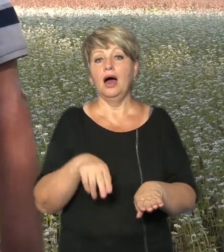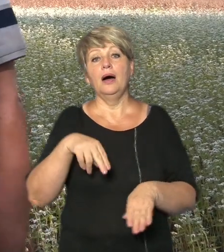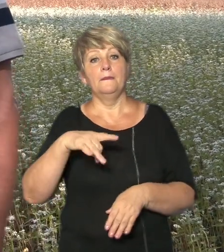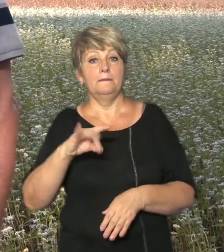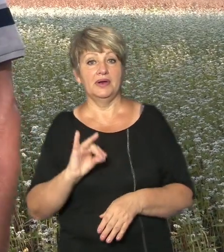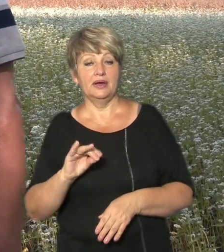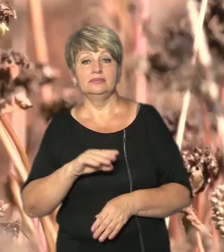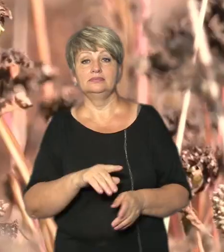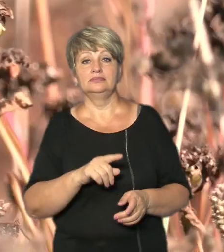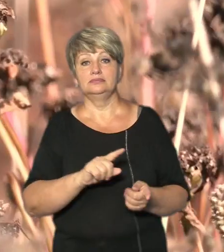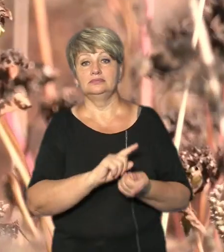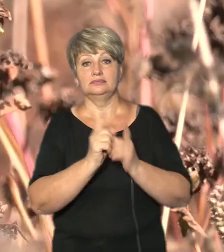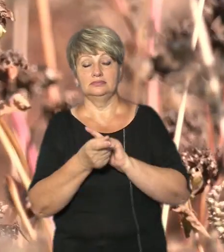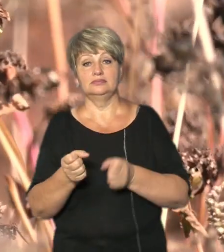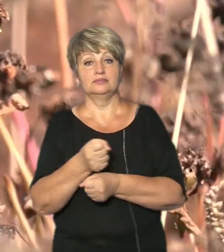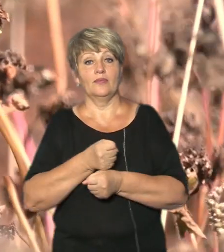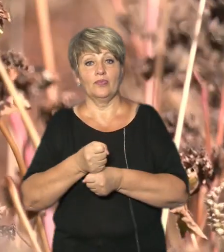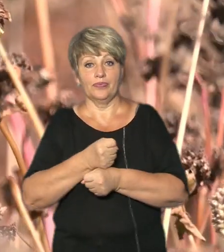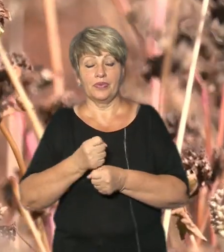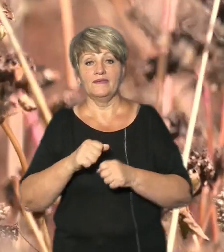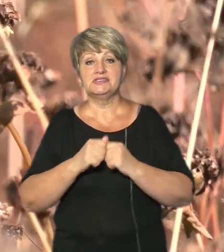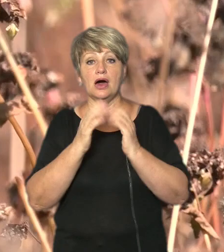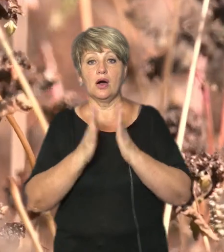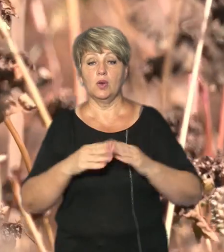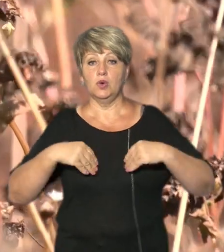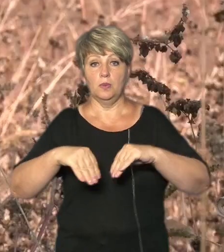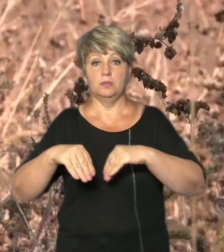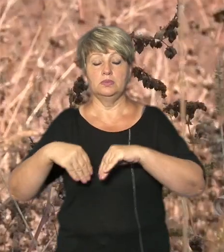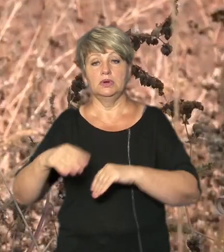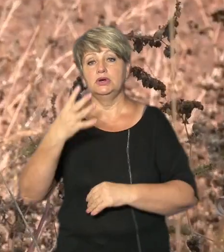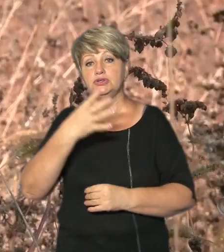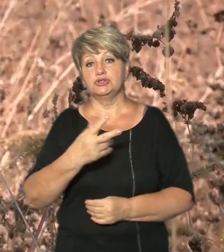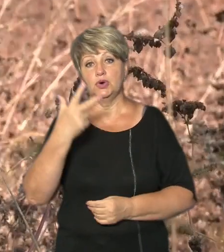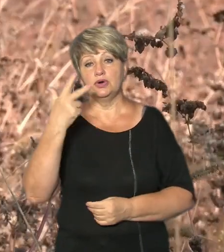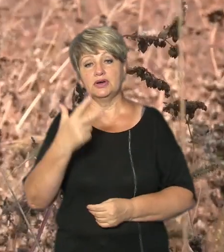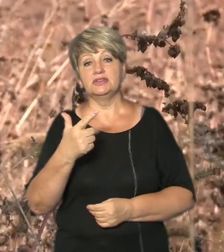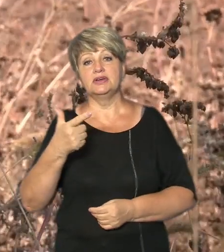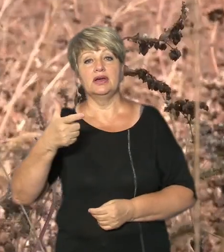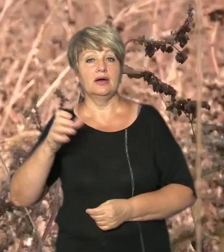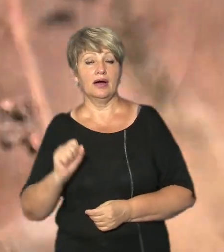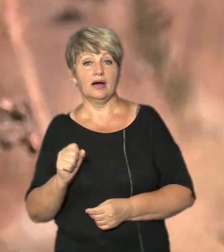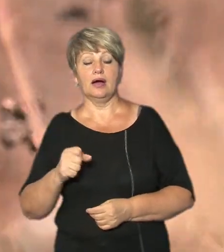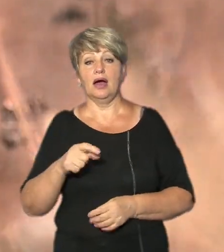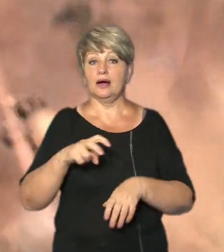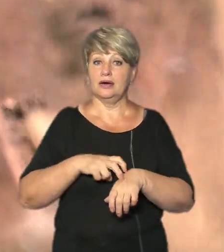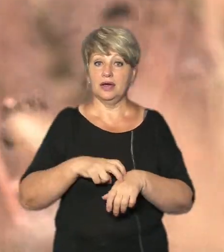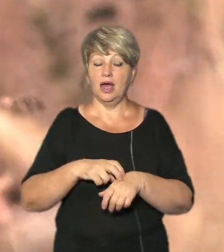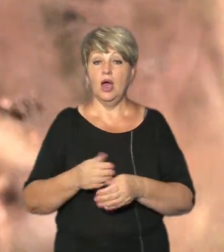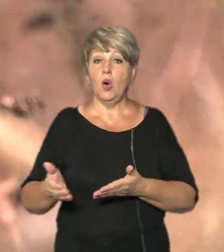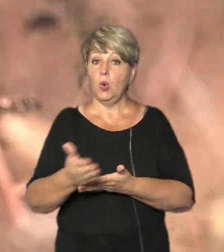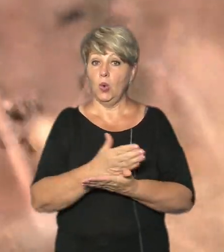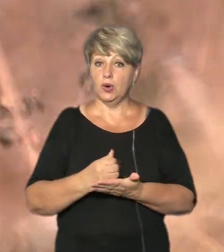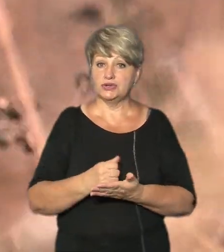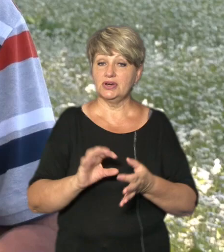стає така коричнева Загалом цьогоріч посадили 43 гектари поживної гречки Вирожані залежить від погодніх умов,